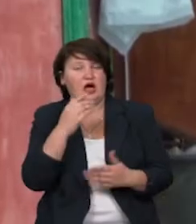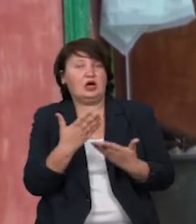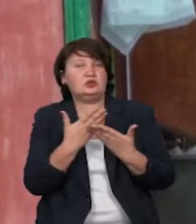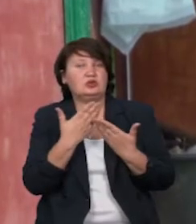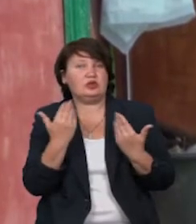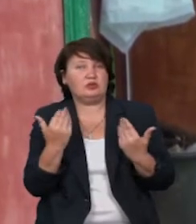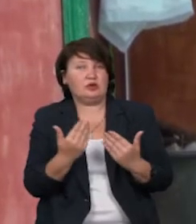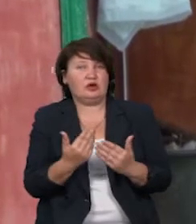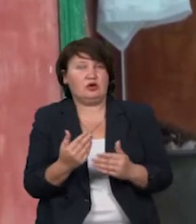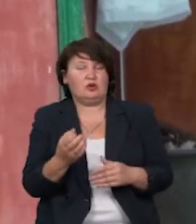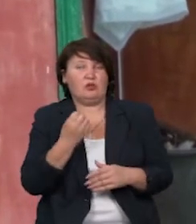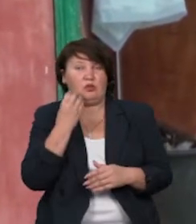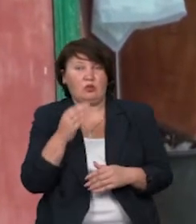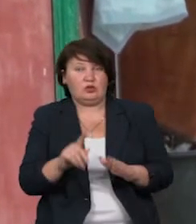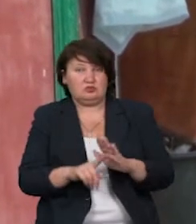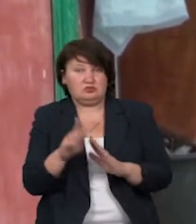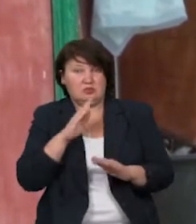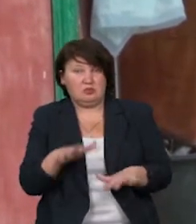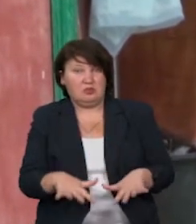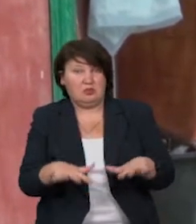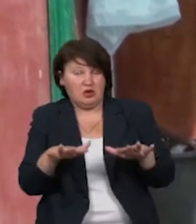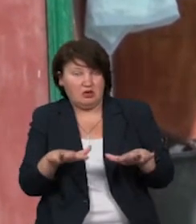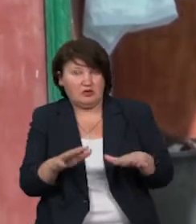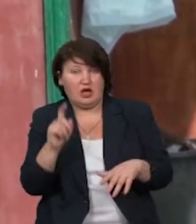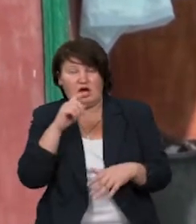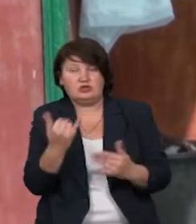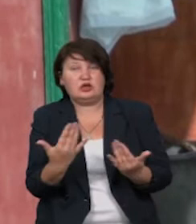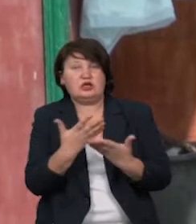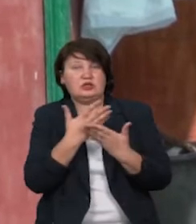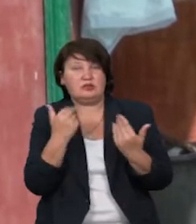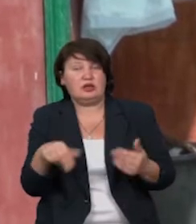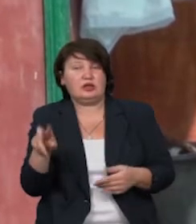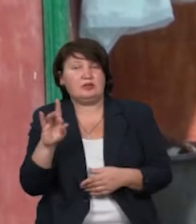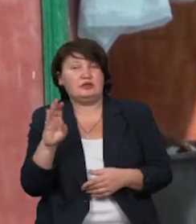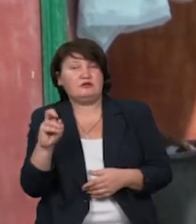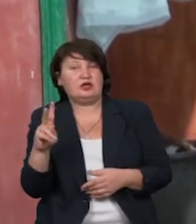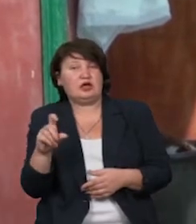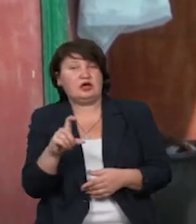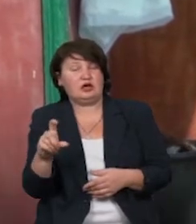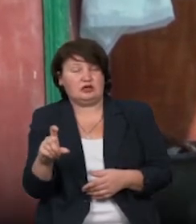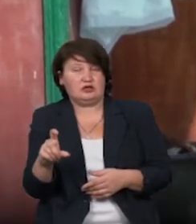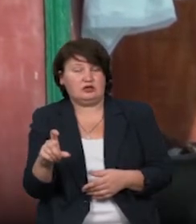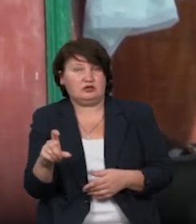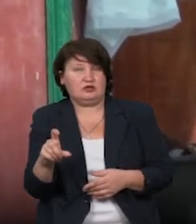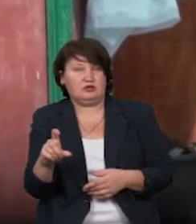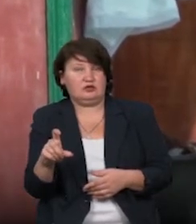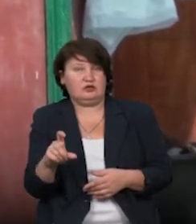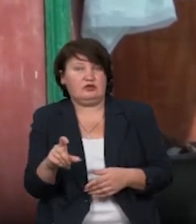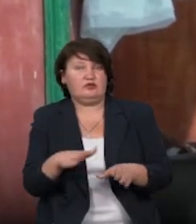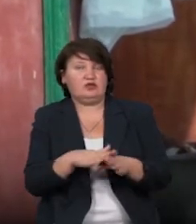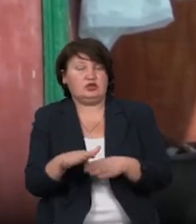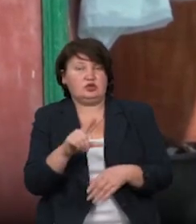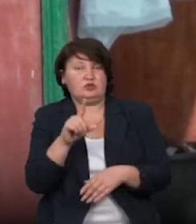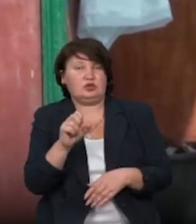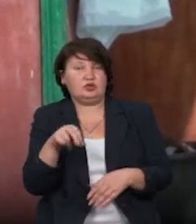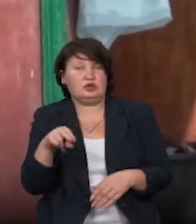Відколи була повінь, немає газу у нас у селі і в Дебеславцях, взагалі в цілому запрутті. І це